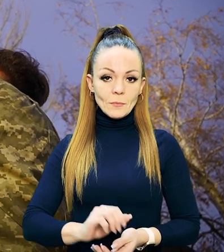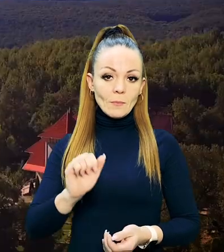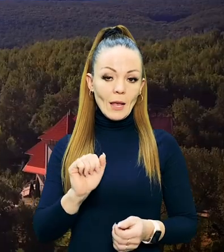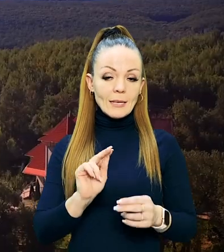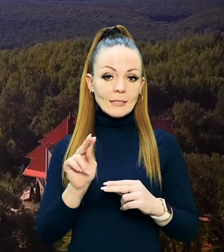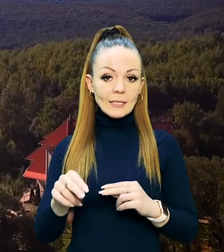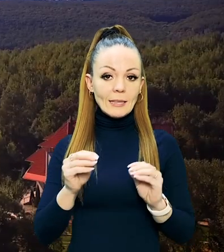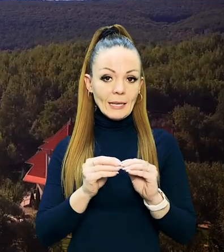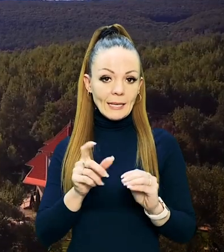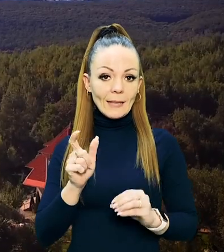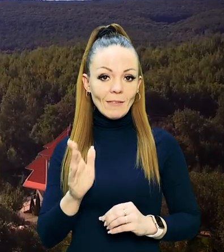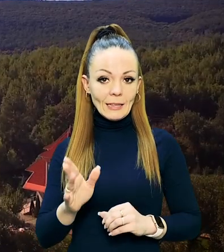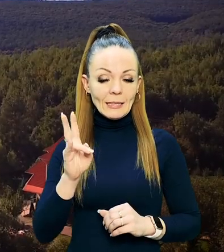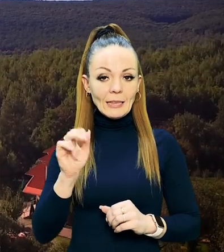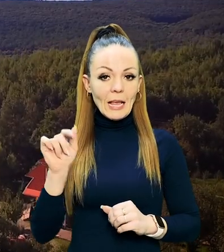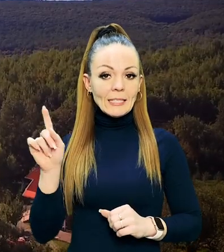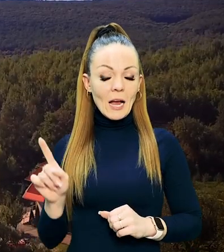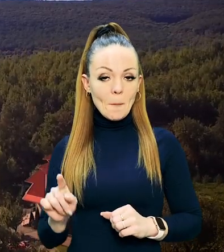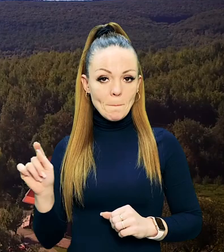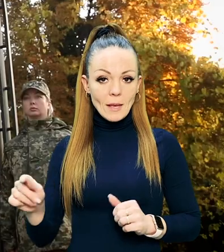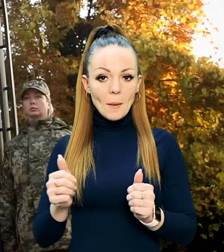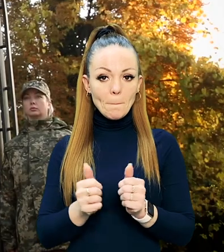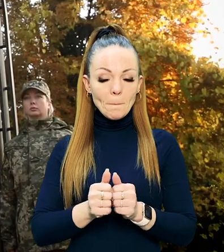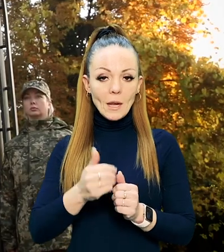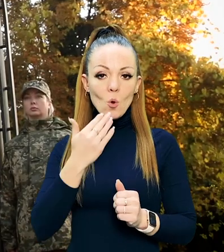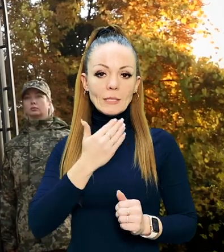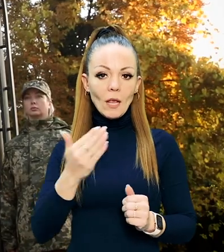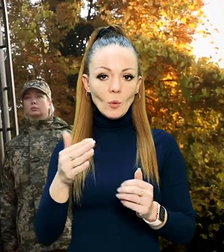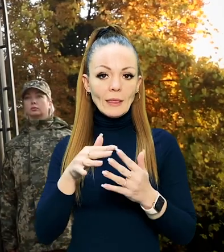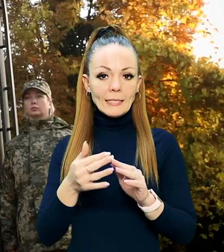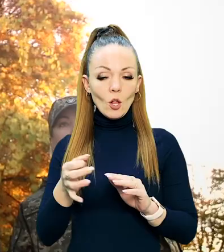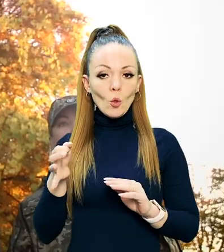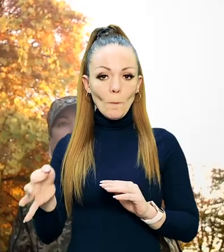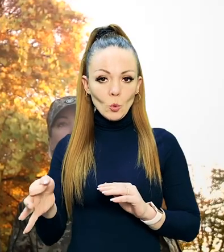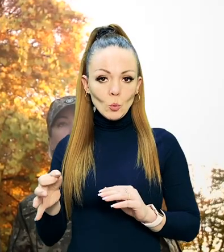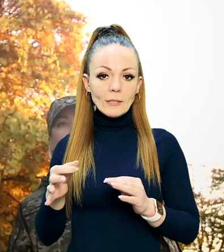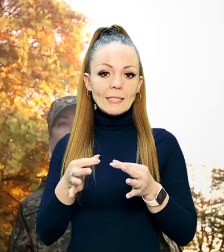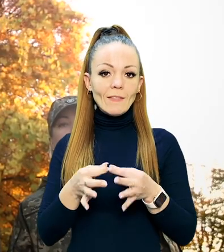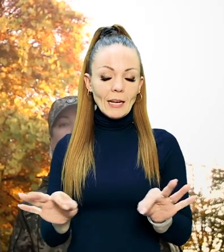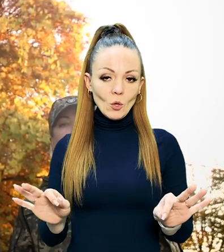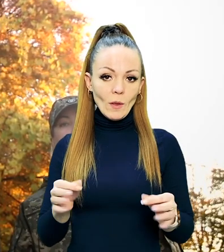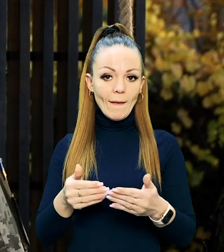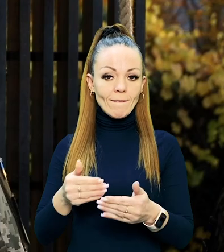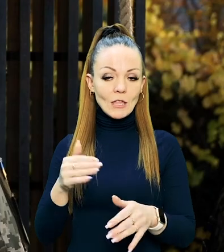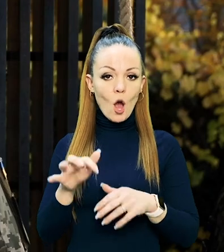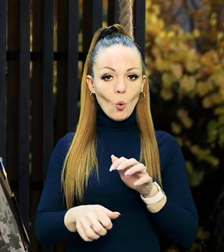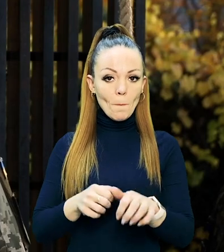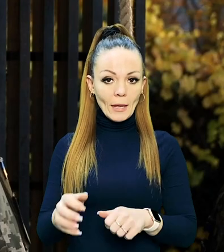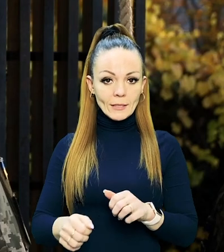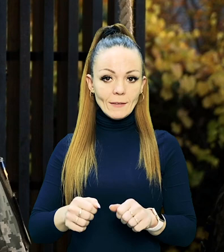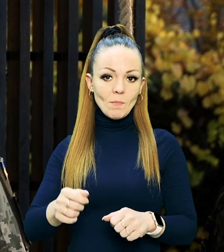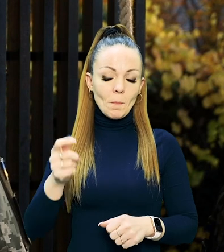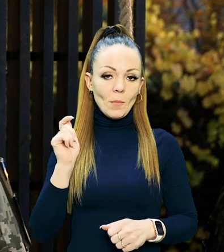А за 10 хвилин на Закарпатті, біля останнього населеного пункту, звільненого від